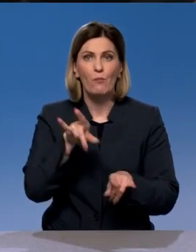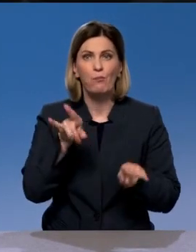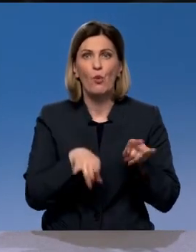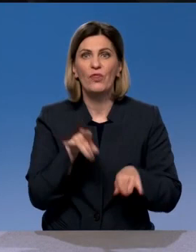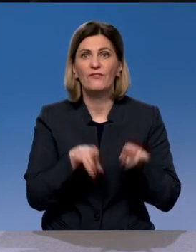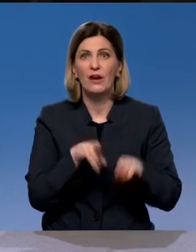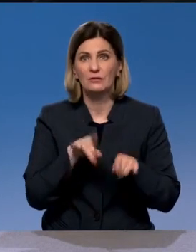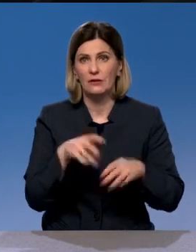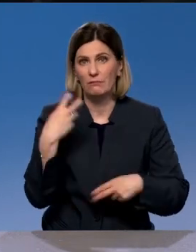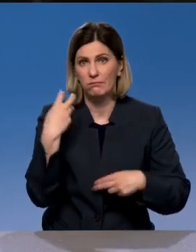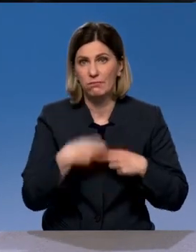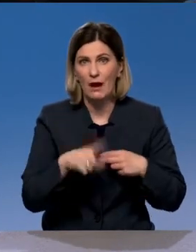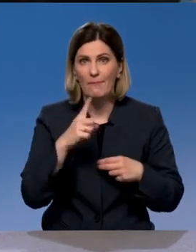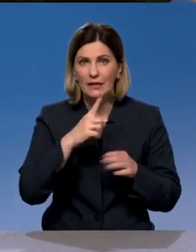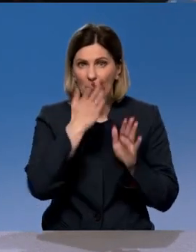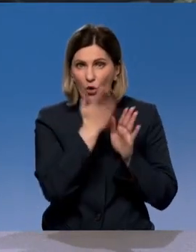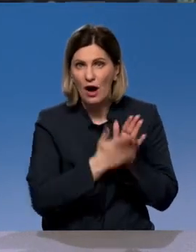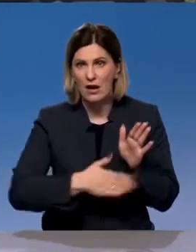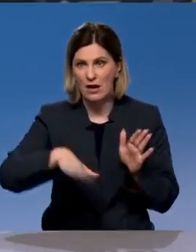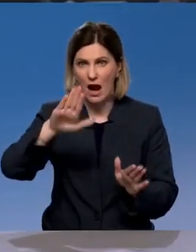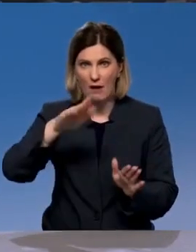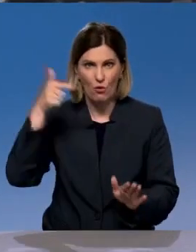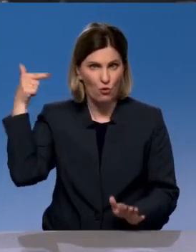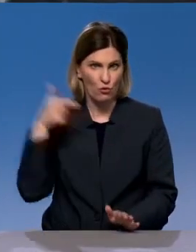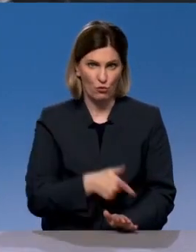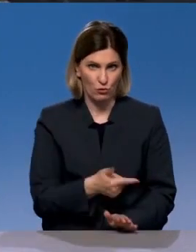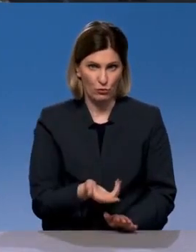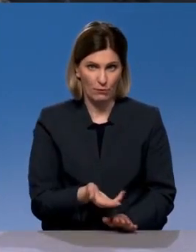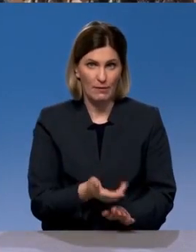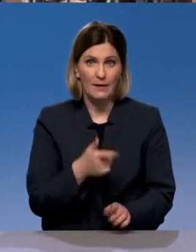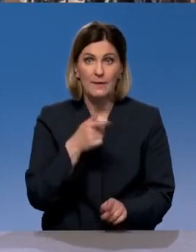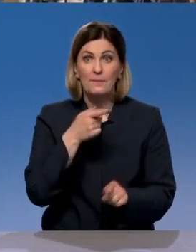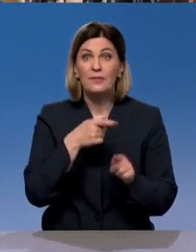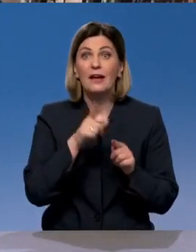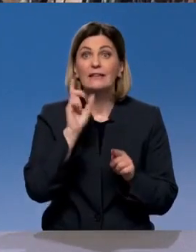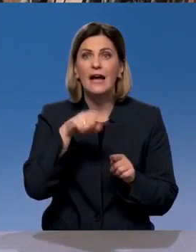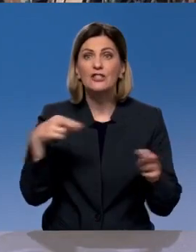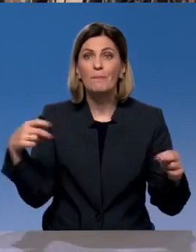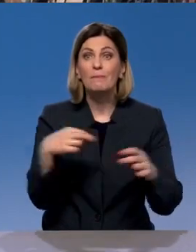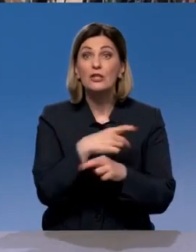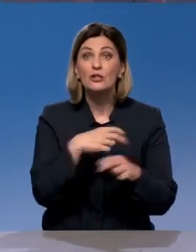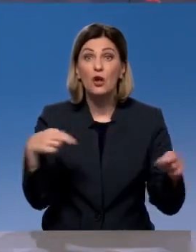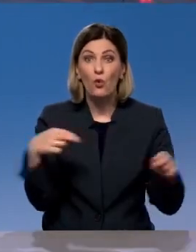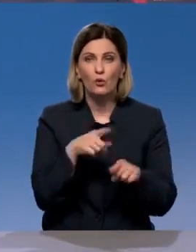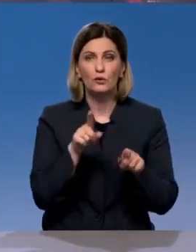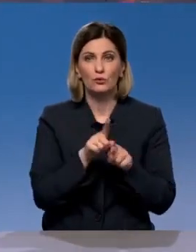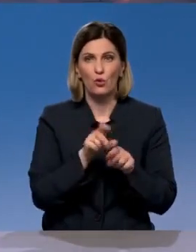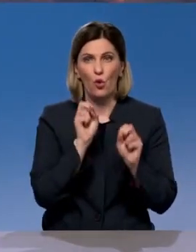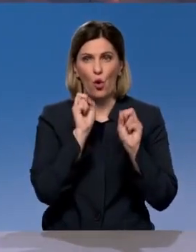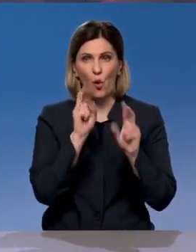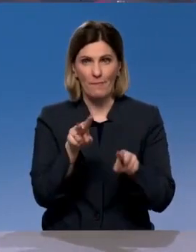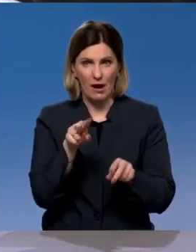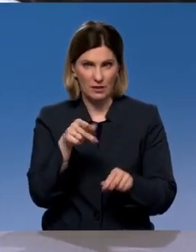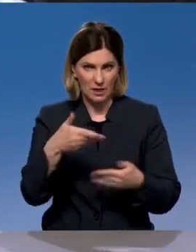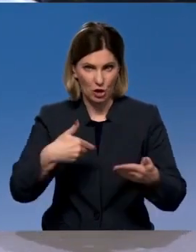потому что глубокие ямы здесь находятся. Неудобства испытывают даже пешеходы. Они вынуждены обходить опасный тротуар по проезжей